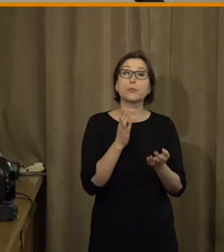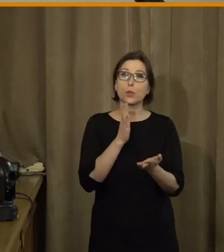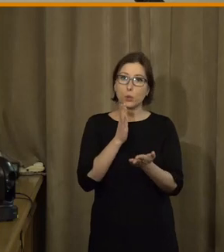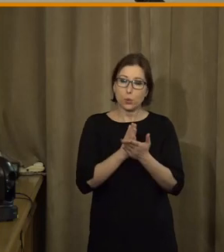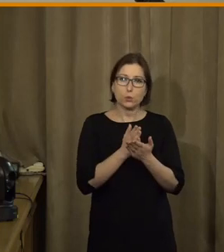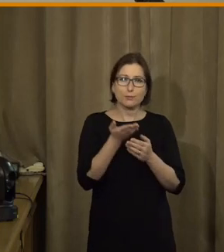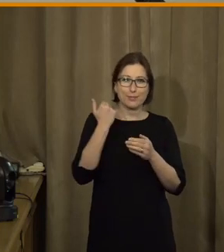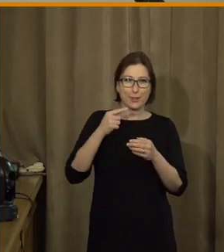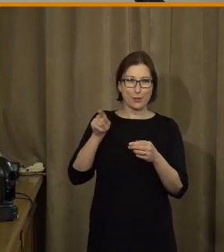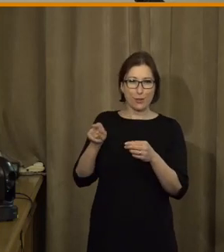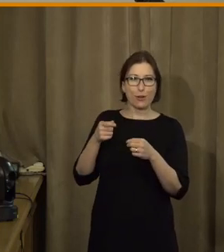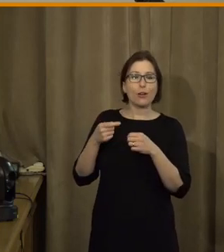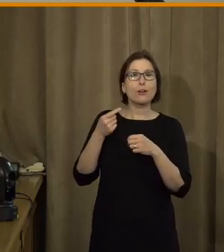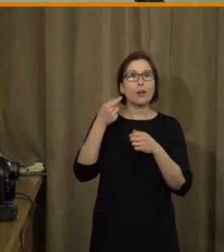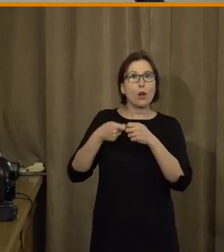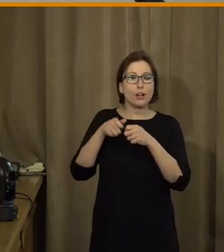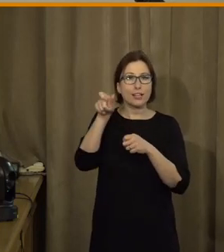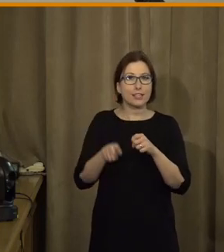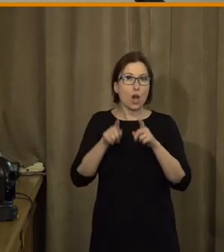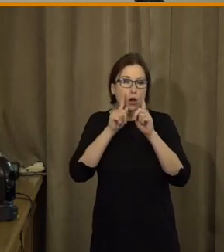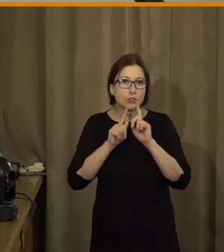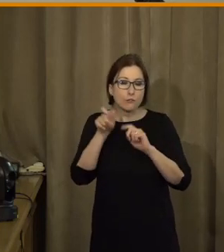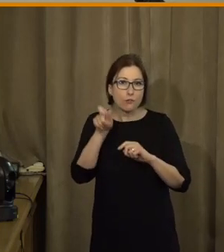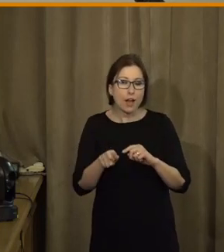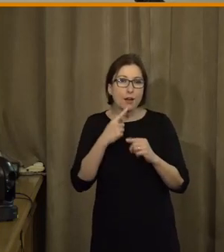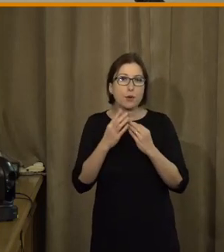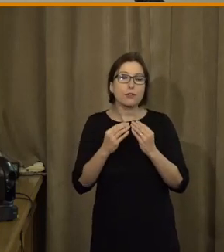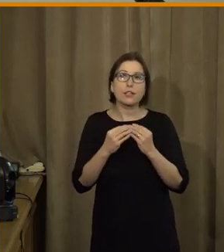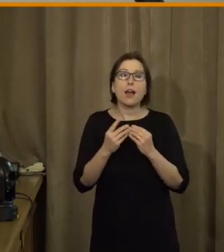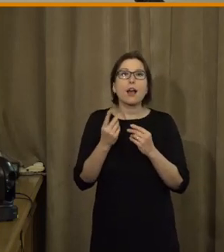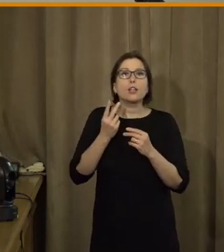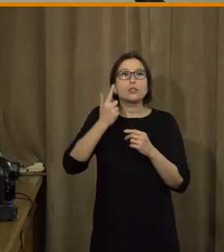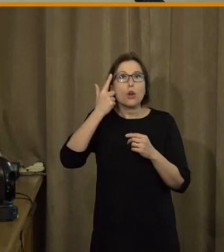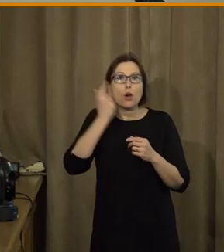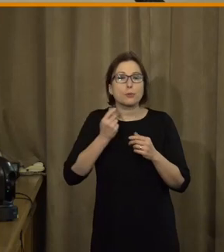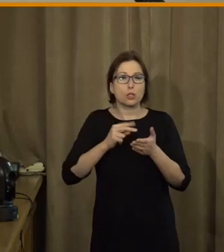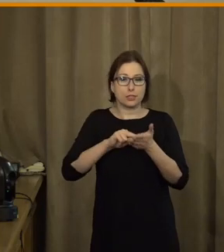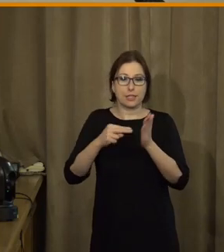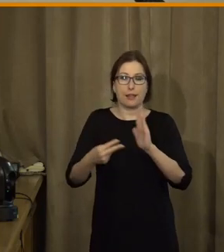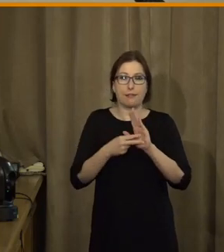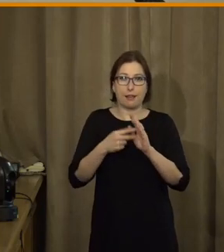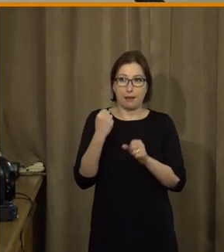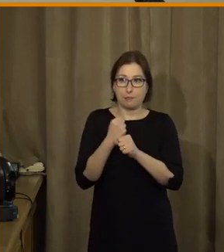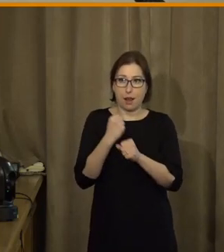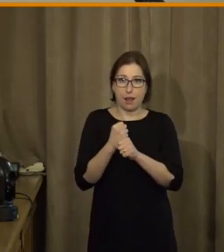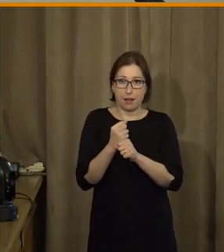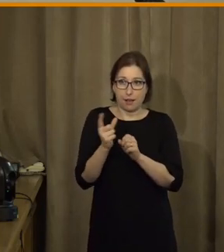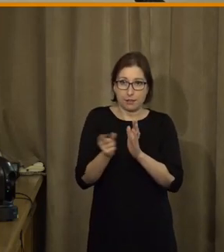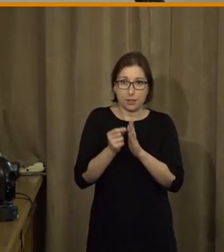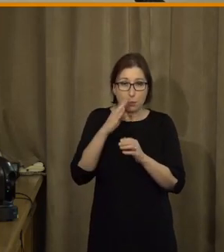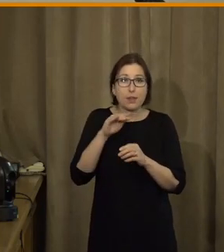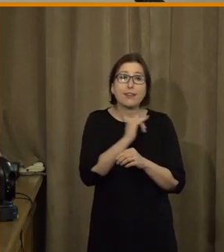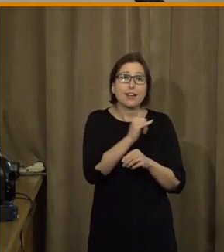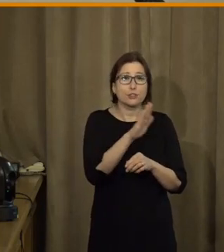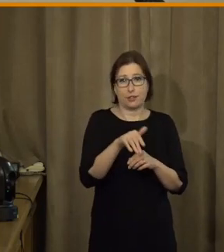o čem tady mluvila hodně paní Hořavová, to znamená nějaká otázka schopnosti s těmi technologiemi pracovat. Dneska skutečně každé dítě má